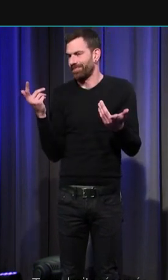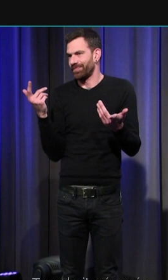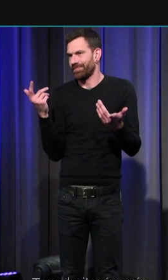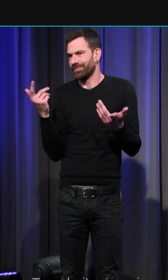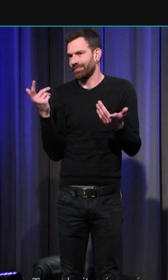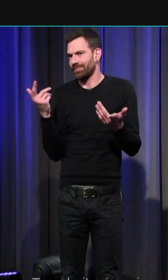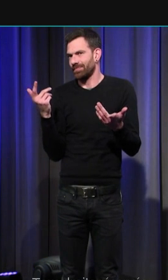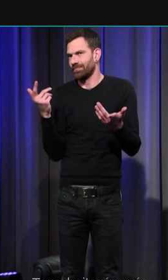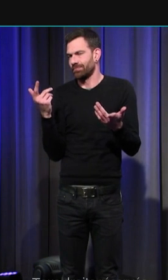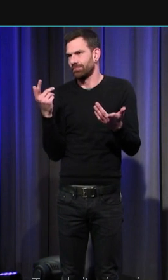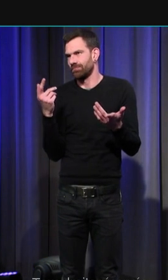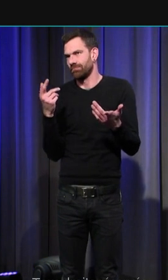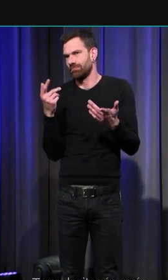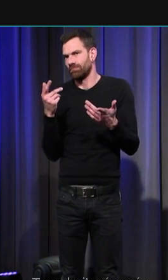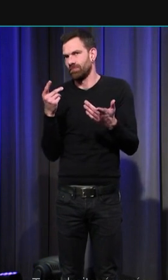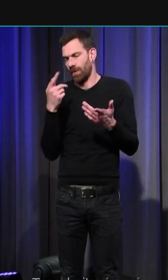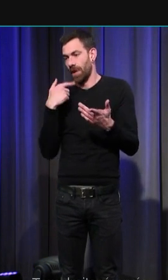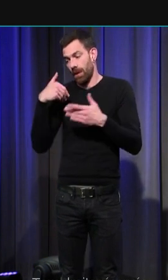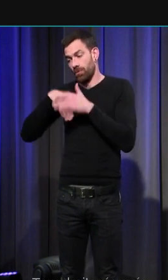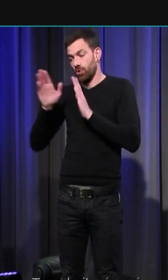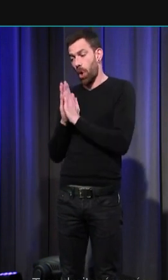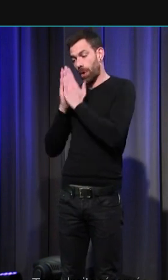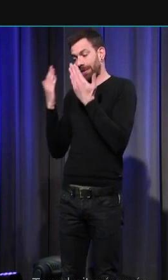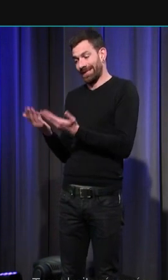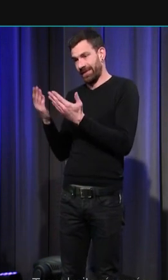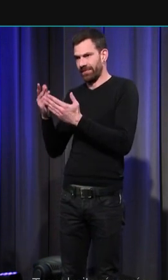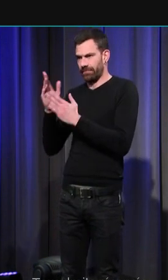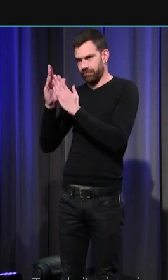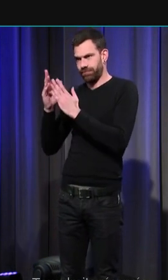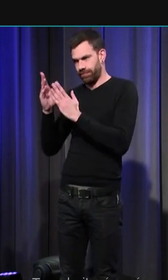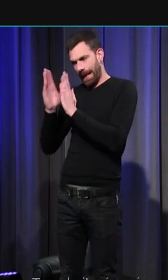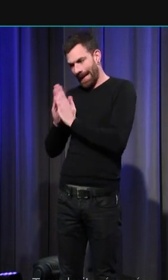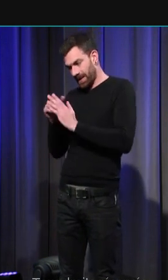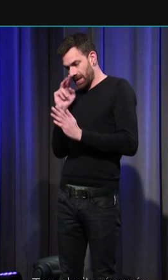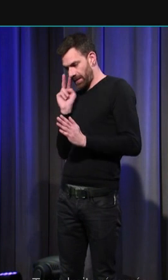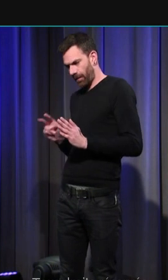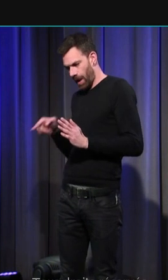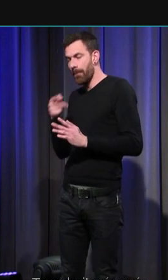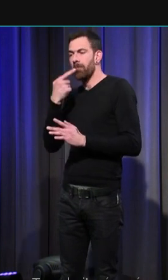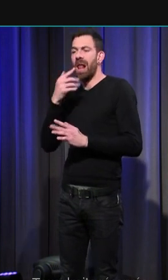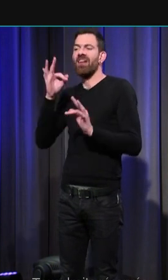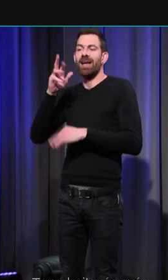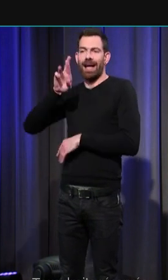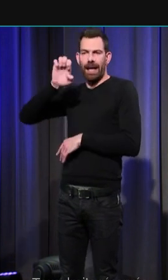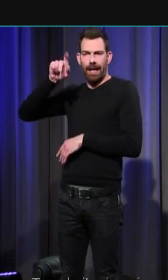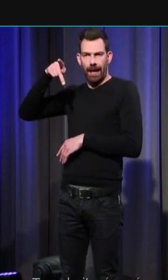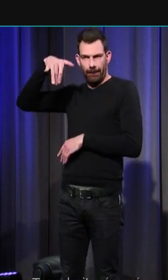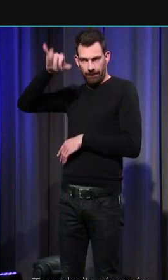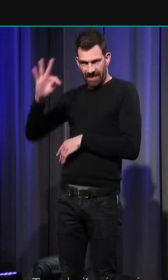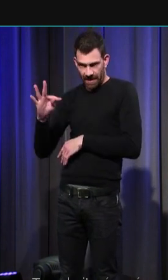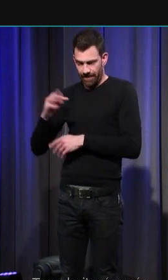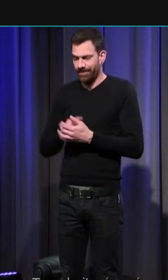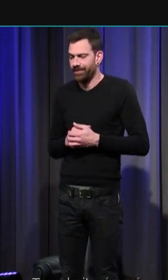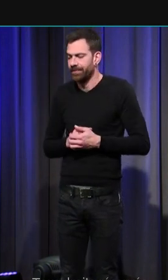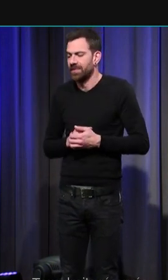qui apparaît notamment dans les registres paroissaux et qui s'appelle le répit alors de façon indubitable